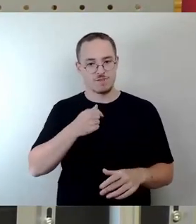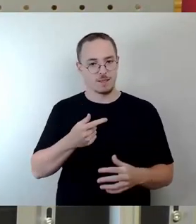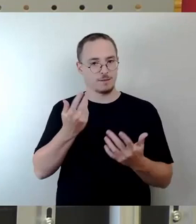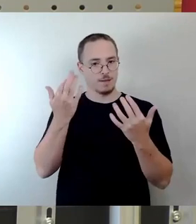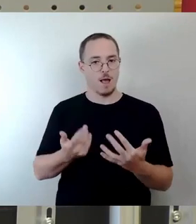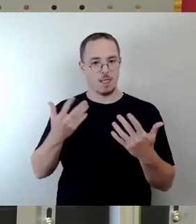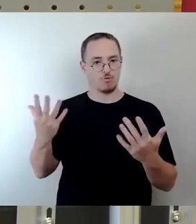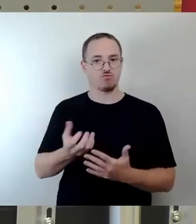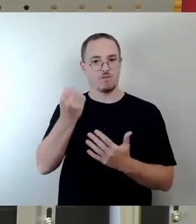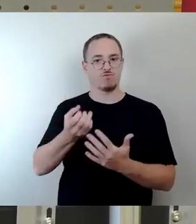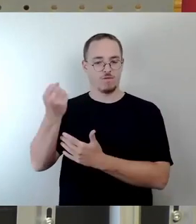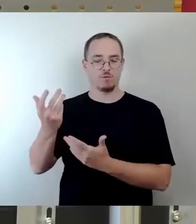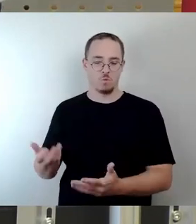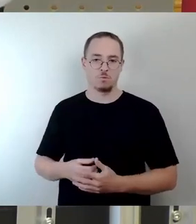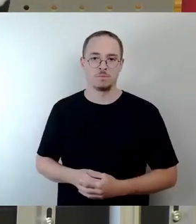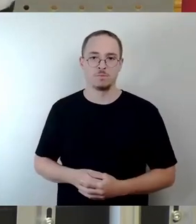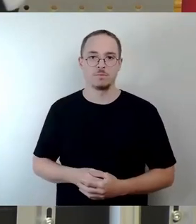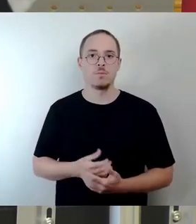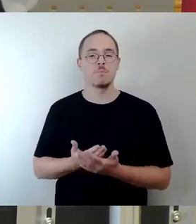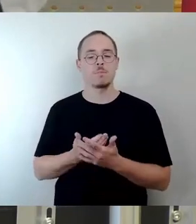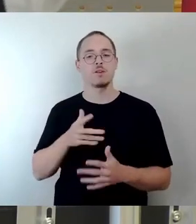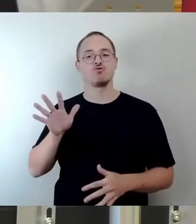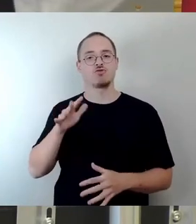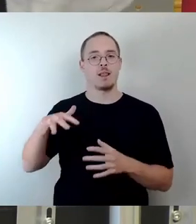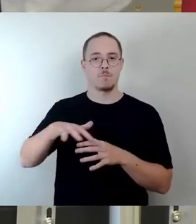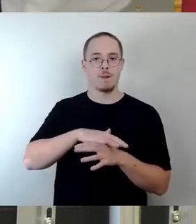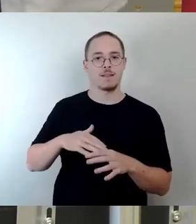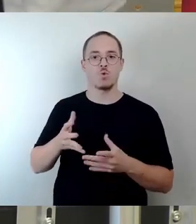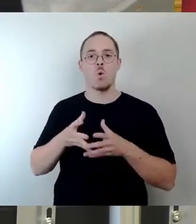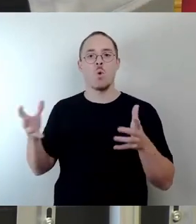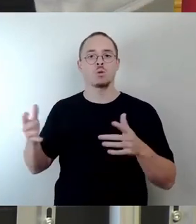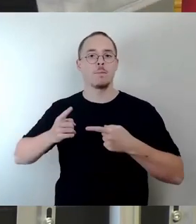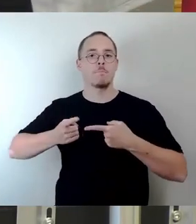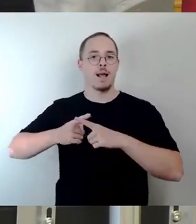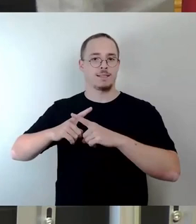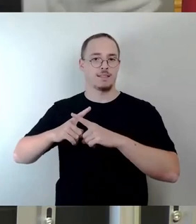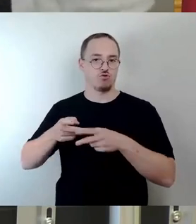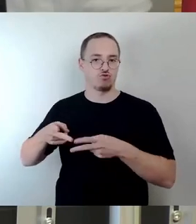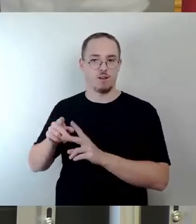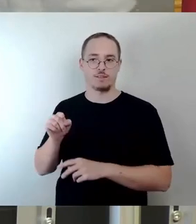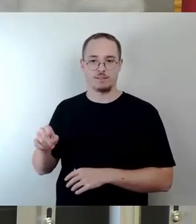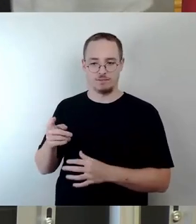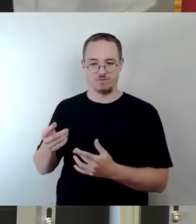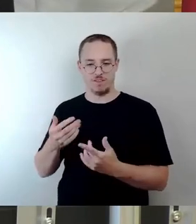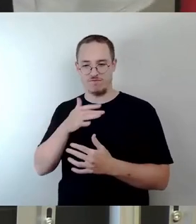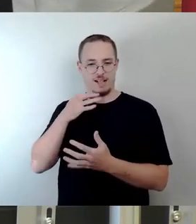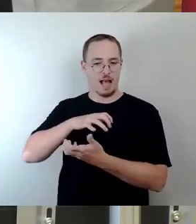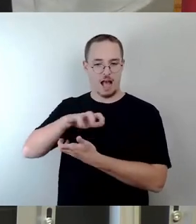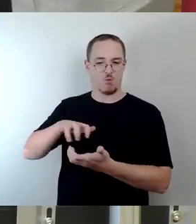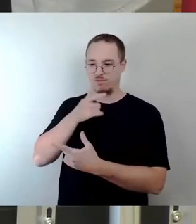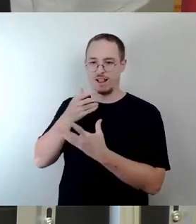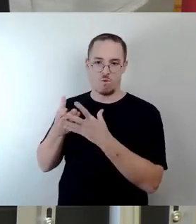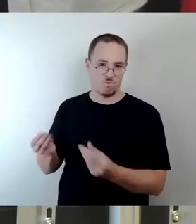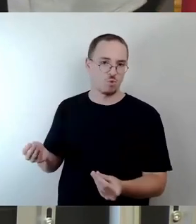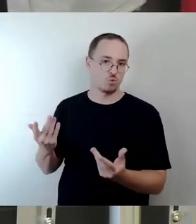beispielsweise am Schillerplatz oder auf der Großen Meisnerstraße aufzulösen und den Bedürfnissen aller Verkehrsteilnehmer gerecht zu werden. Verkehrsentwicklung